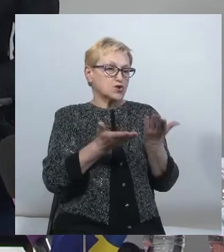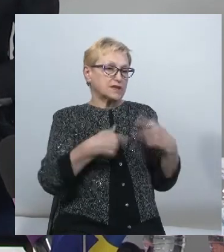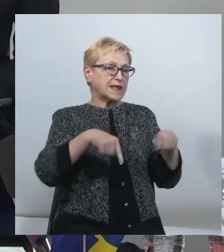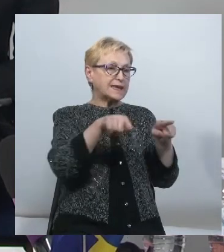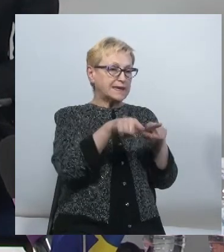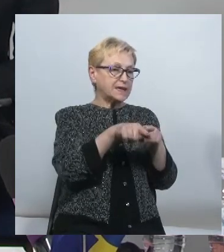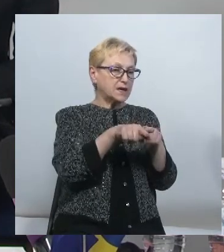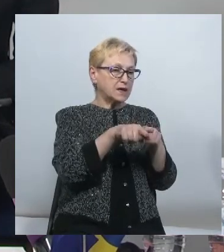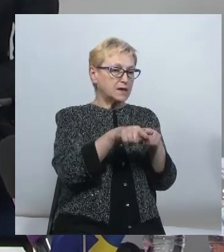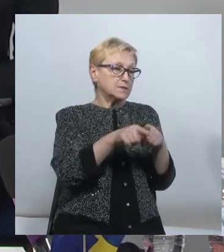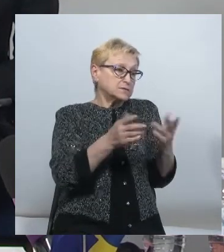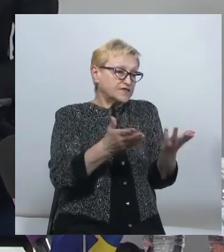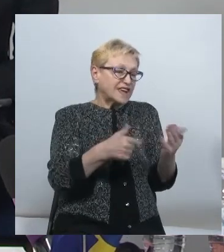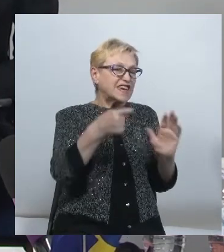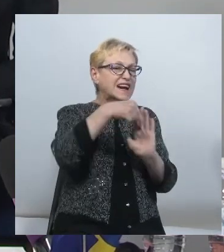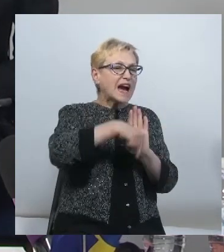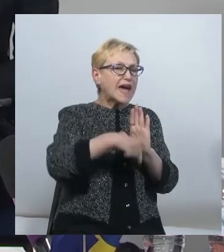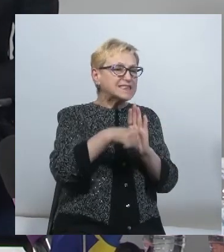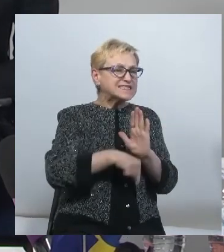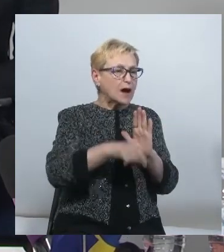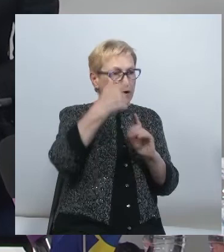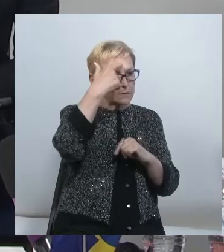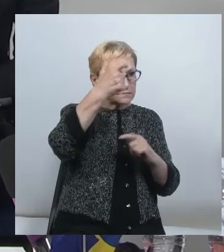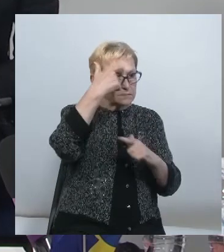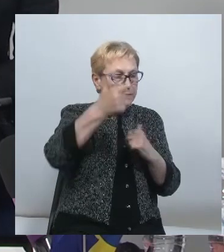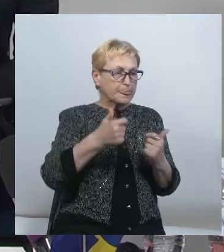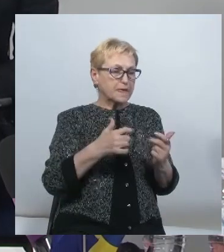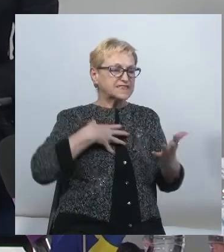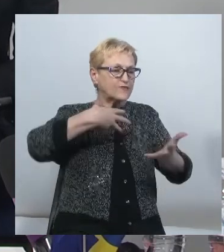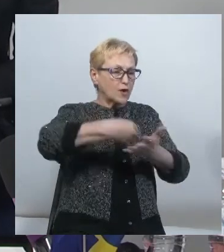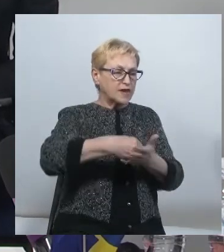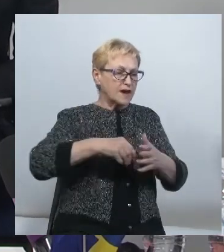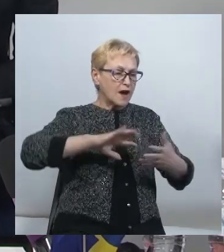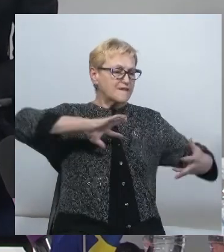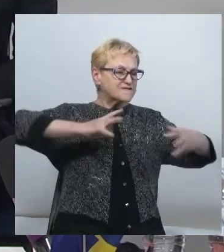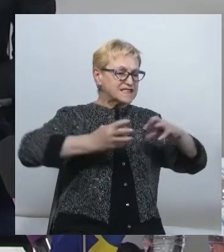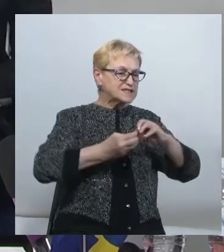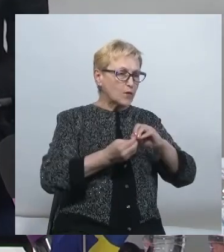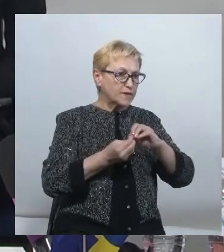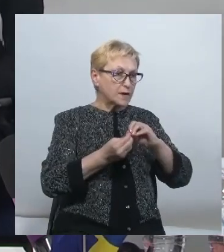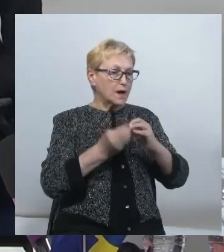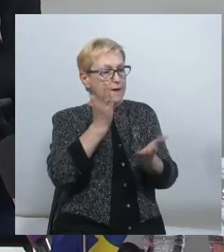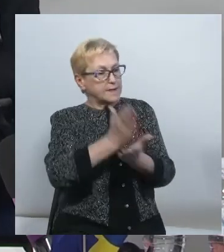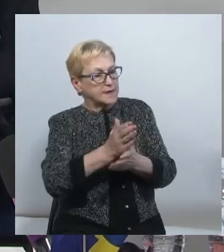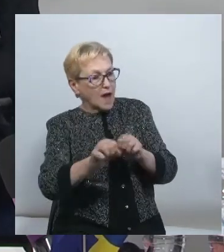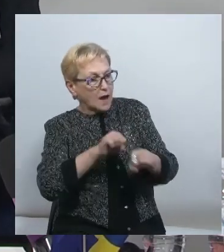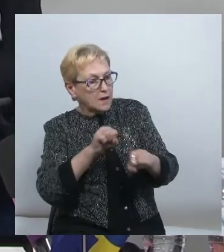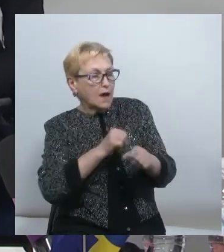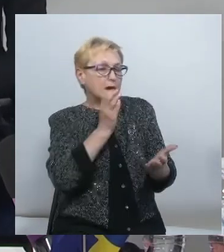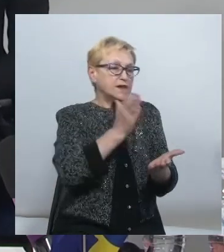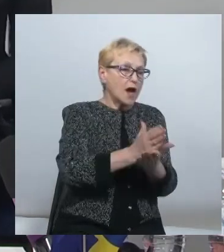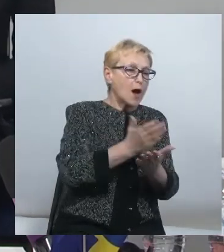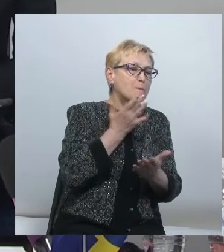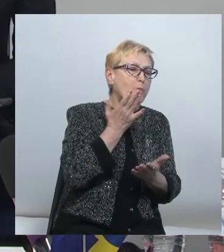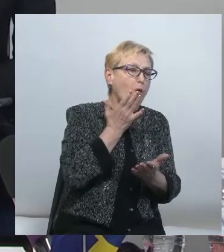брати участь в конкретних кейсах по розгляду порушень і давати свої висновки стосовно того, чи є тут дійсно порушення стосовно мови ворожнечі чи немає.